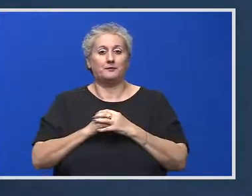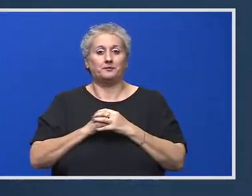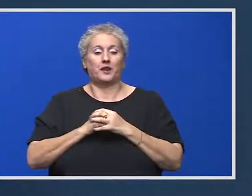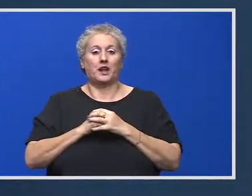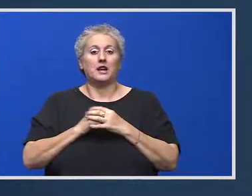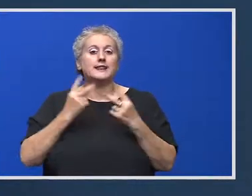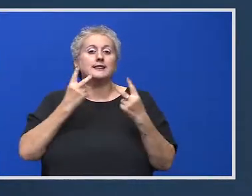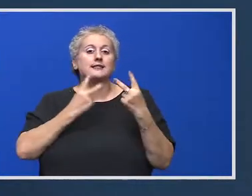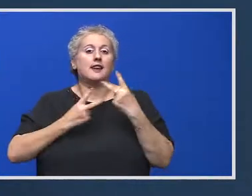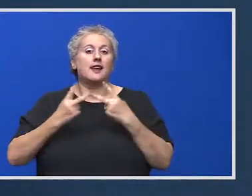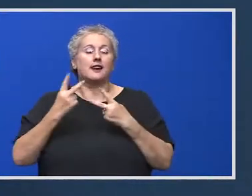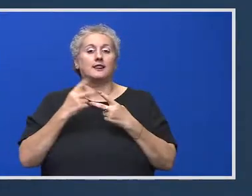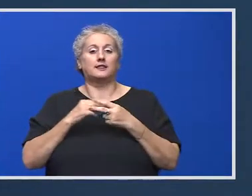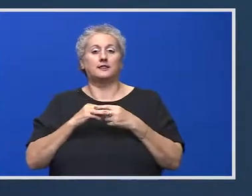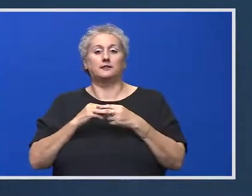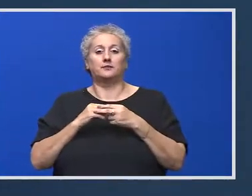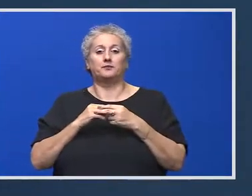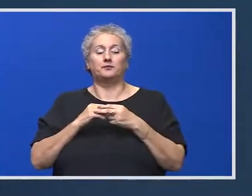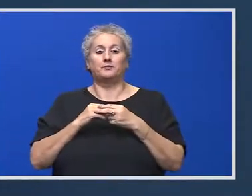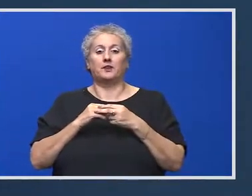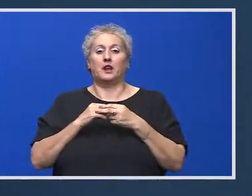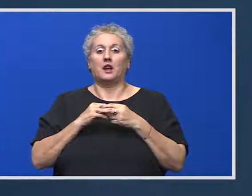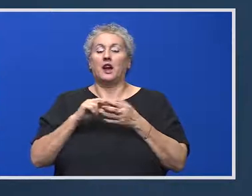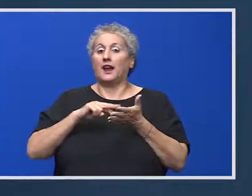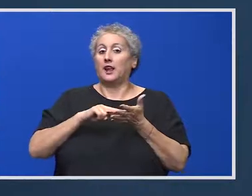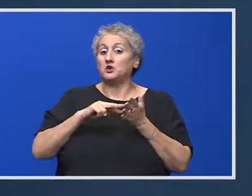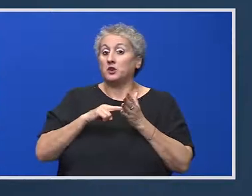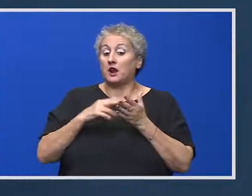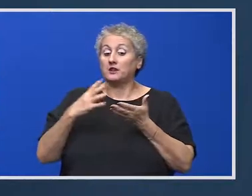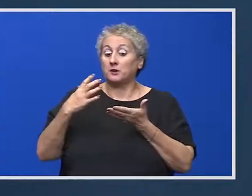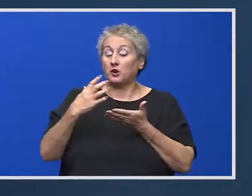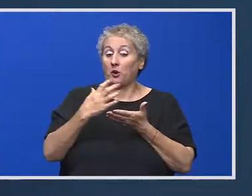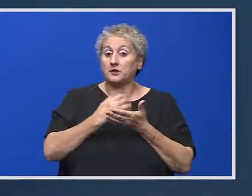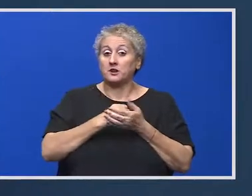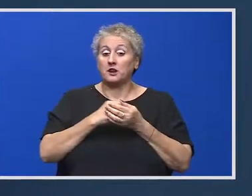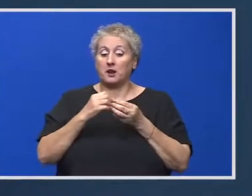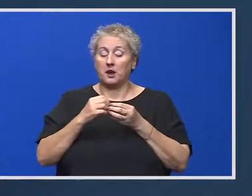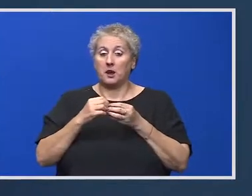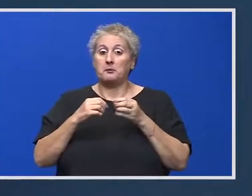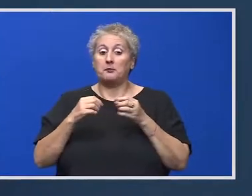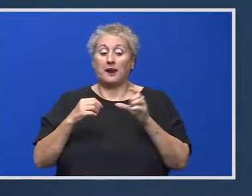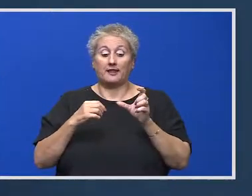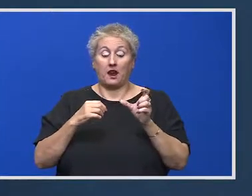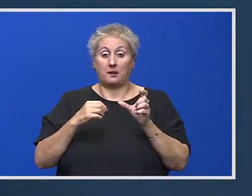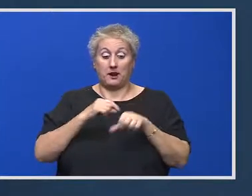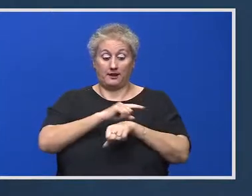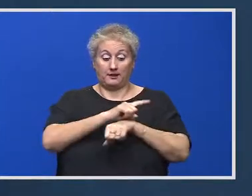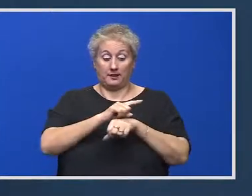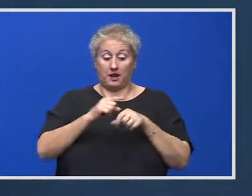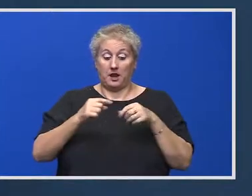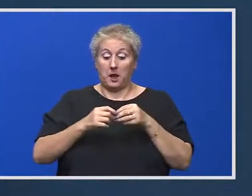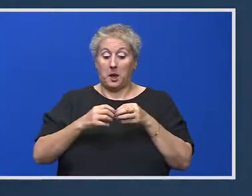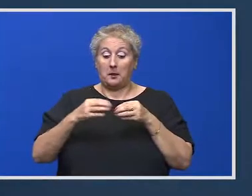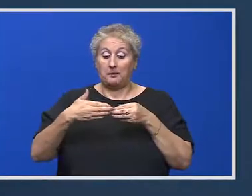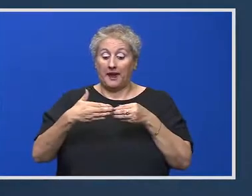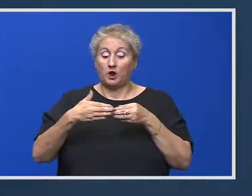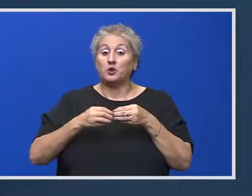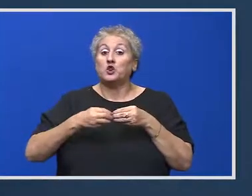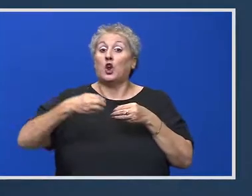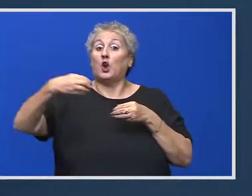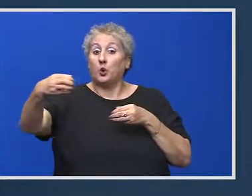care, înțelegând că în educație rezultatele se pot obține exclusiv pe termen mediu și lung, are ca prim